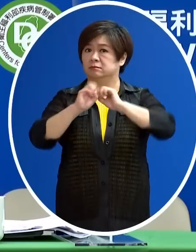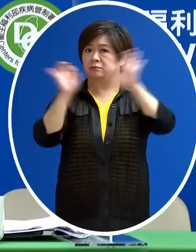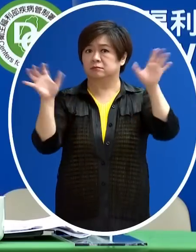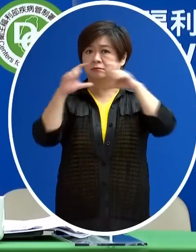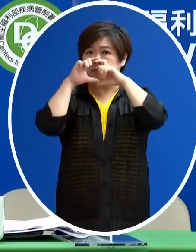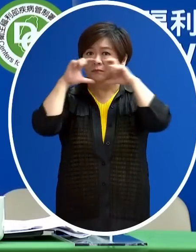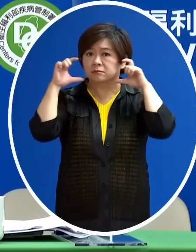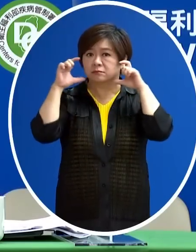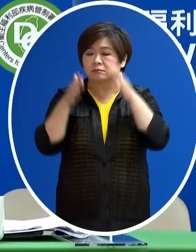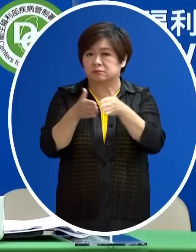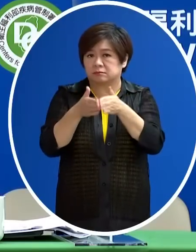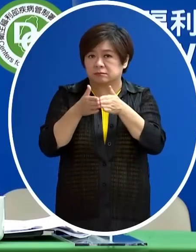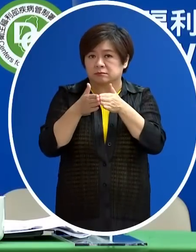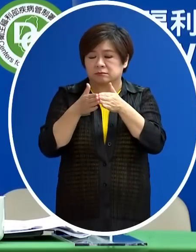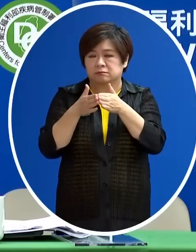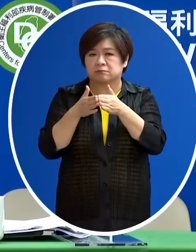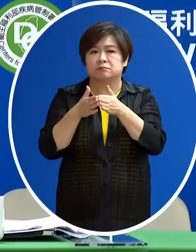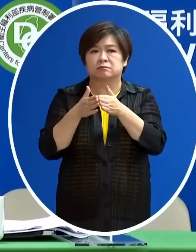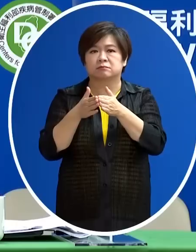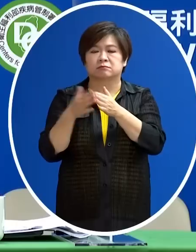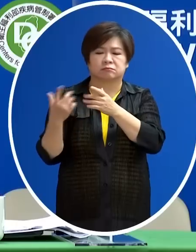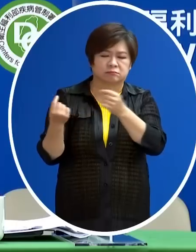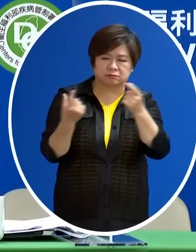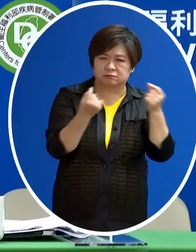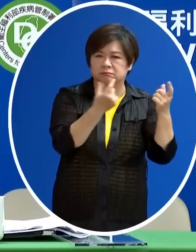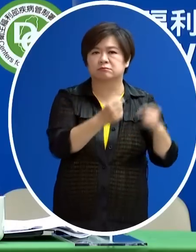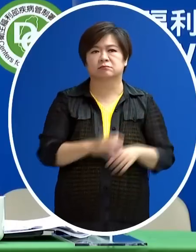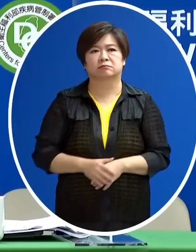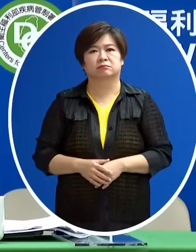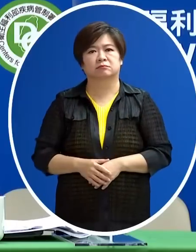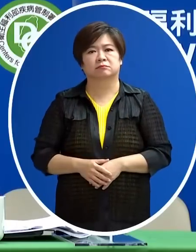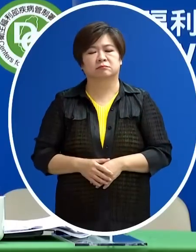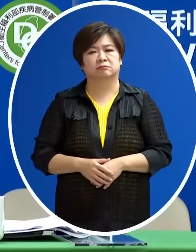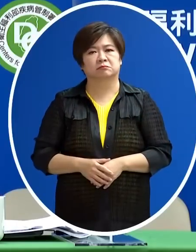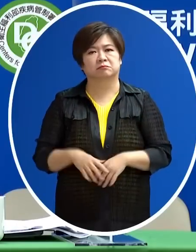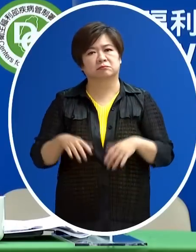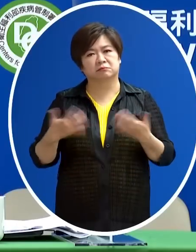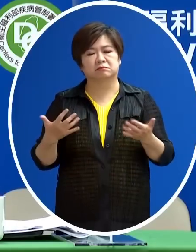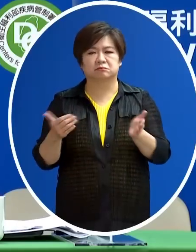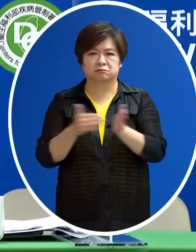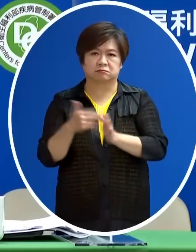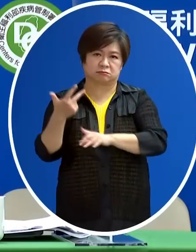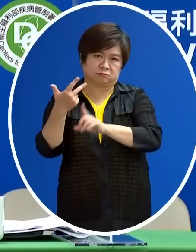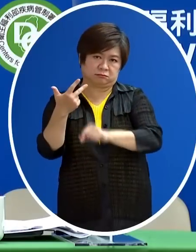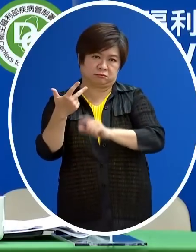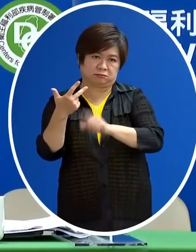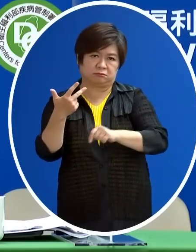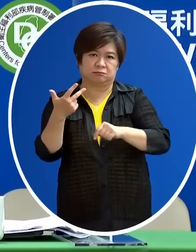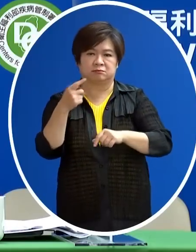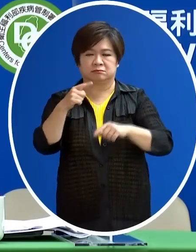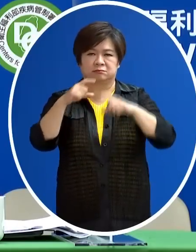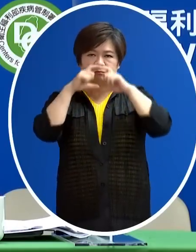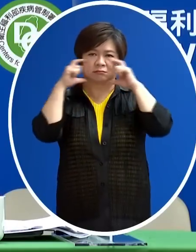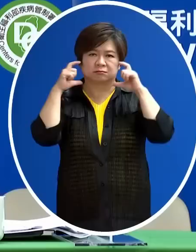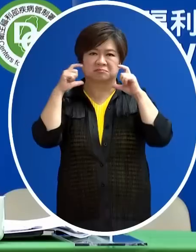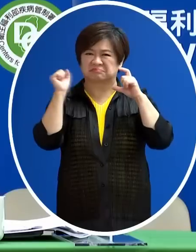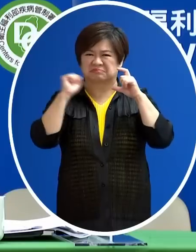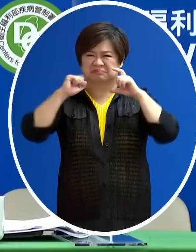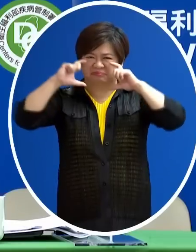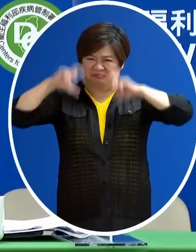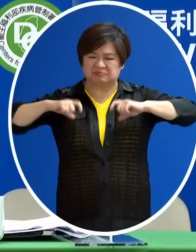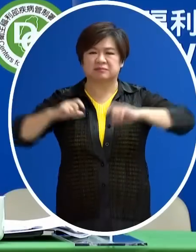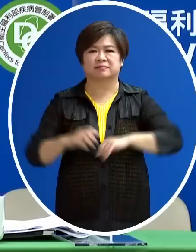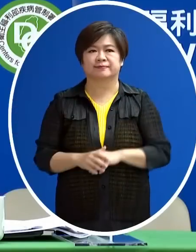暫時維持就是至少到目前7月 大家都不太會懂所以